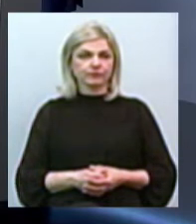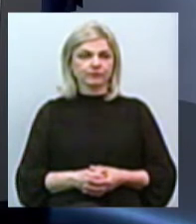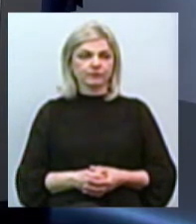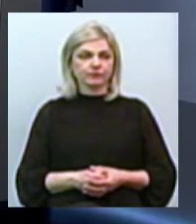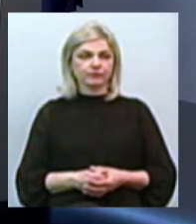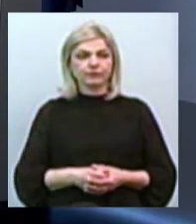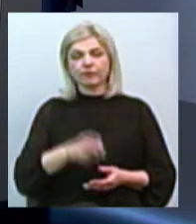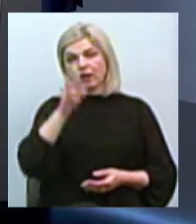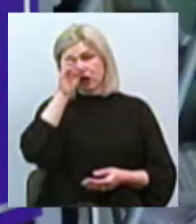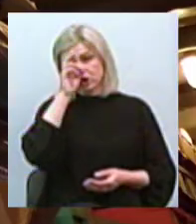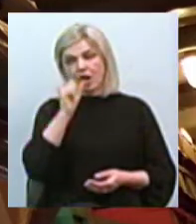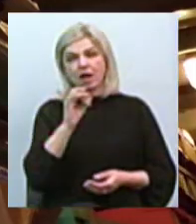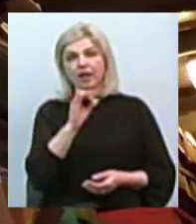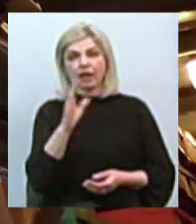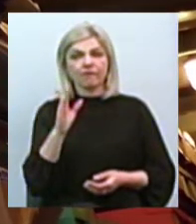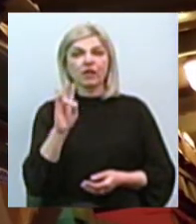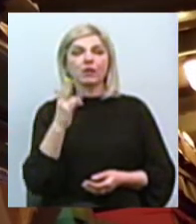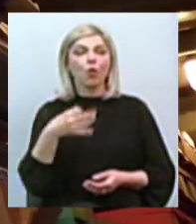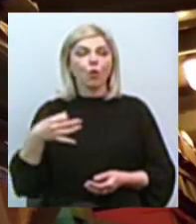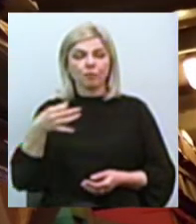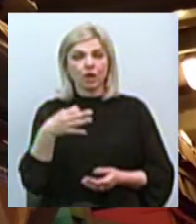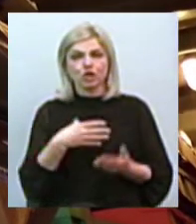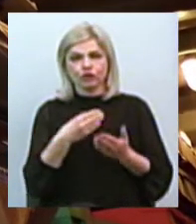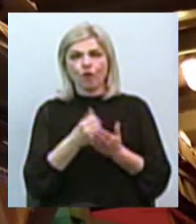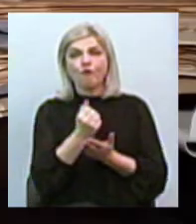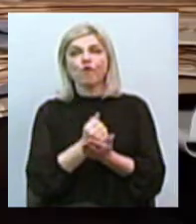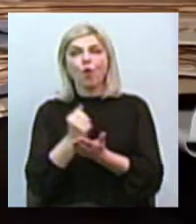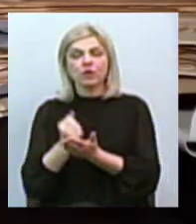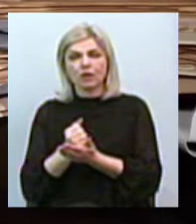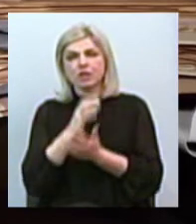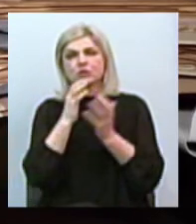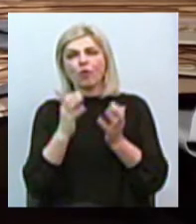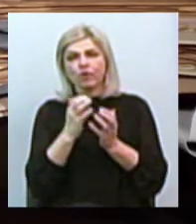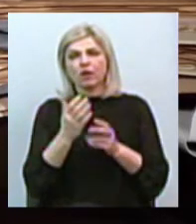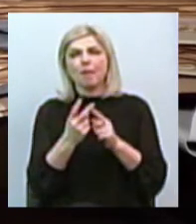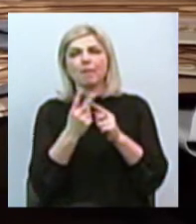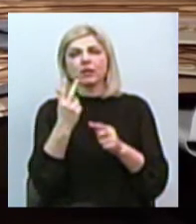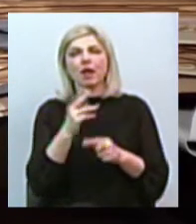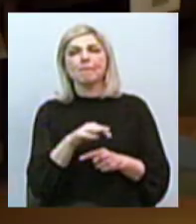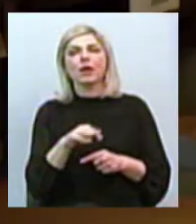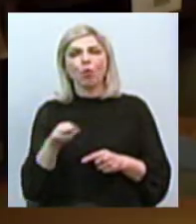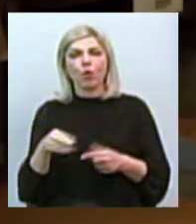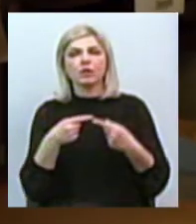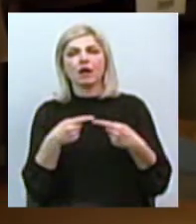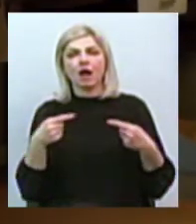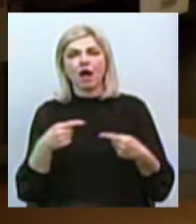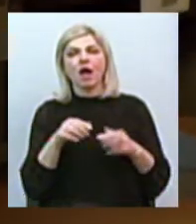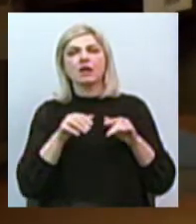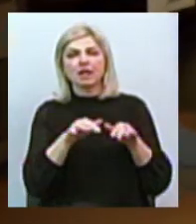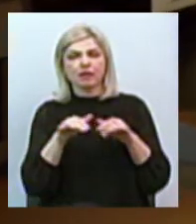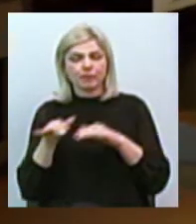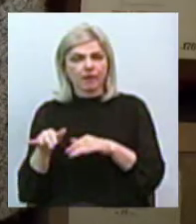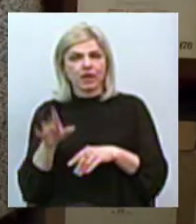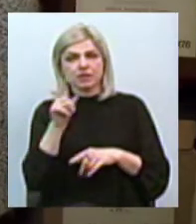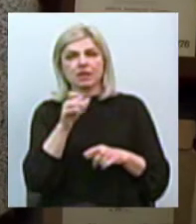Державний архів Миколаївської області у своїх фондах зберігає більш ніж півтора мільйони різних архівних справ за